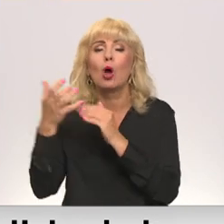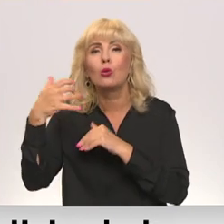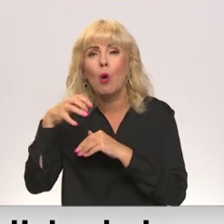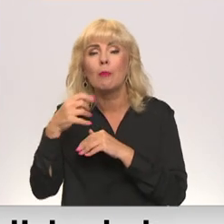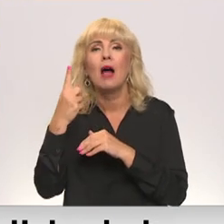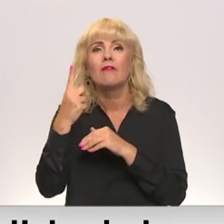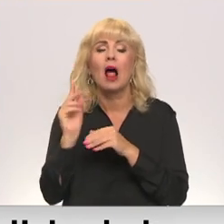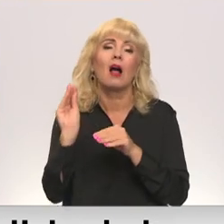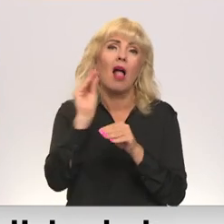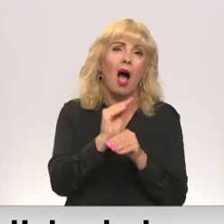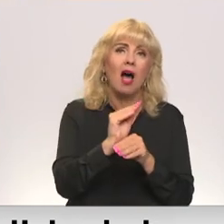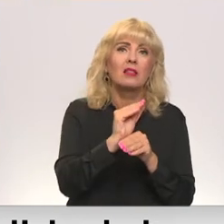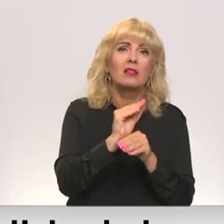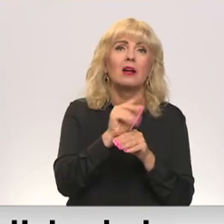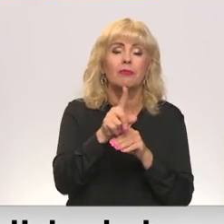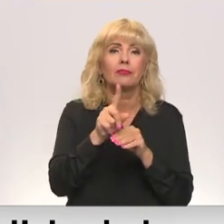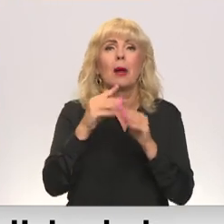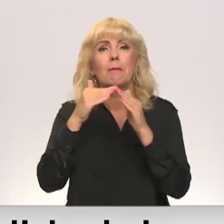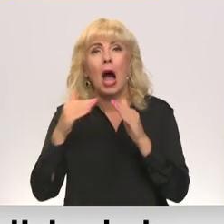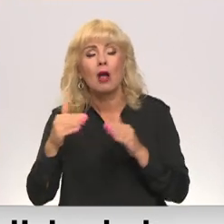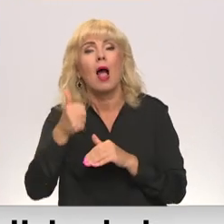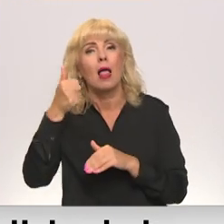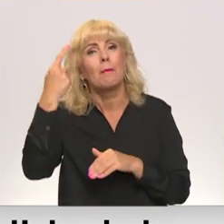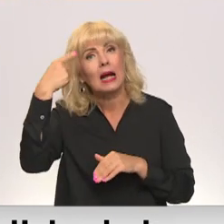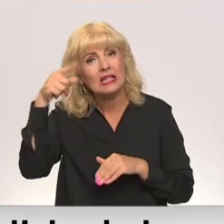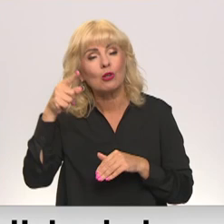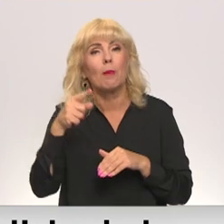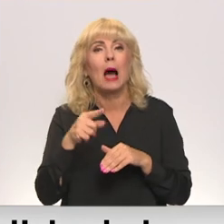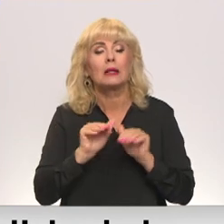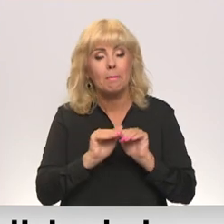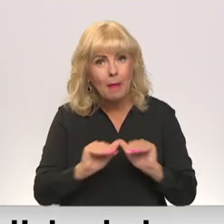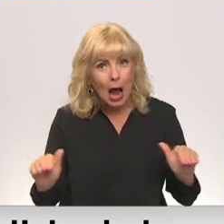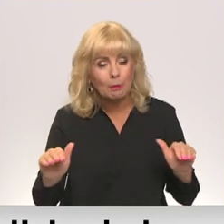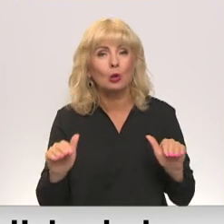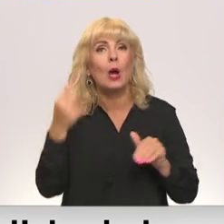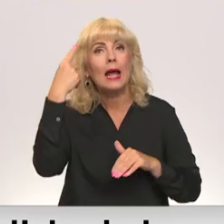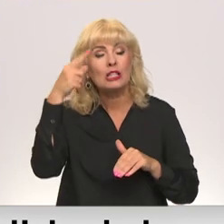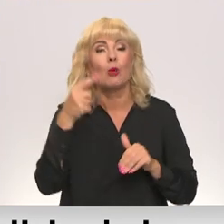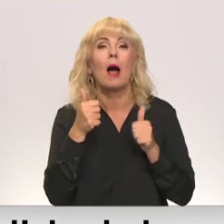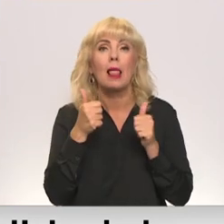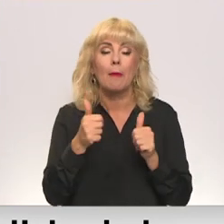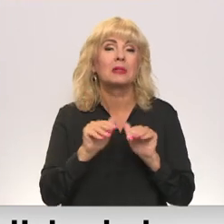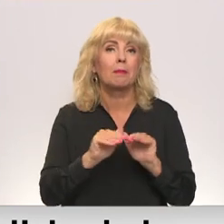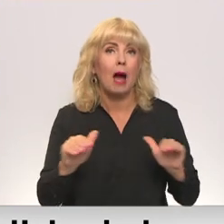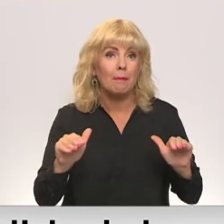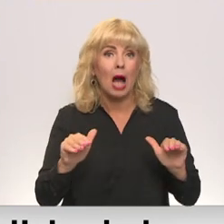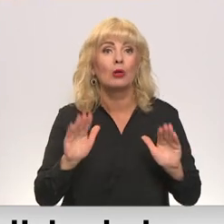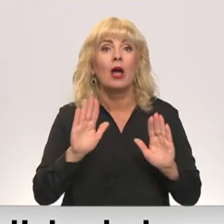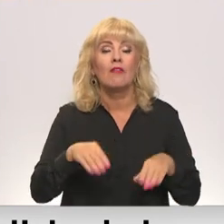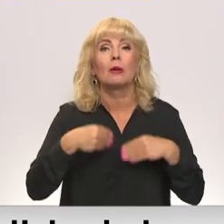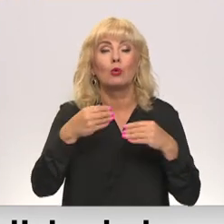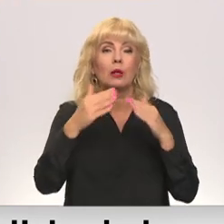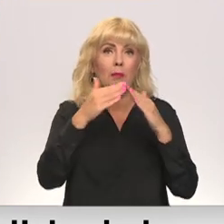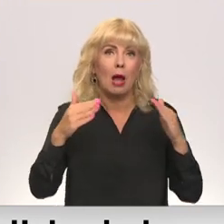kontēneru klāt vai tam līdzīgi. Tāpēc noteikti ir labāk izdomāt kārtīgi pamatu. Kā redzēt, izdomāts ir labs pamats, mēs pat varam doti pajumti